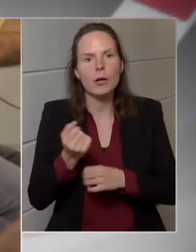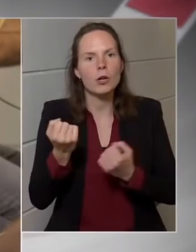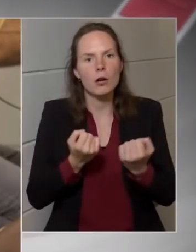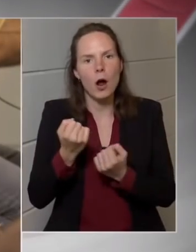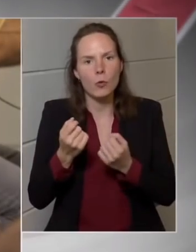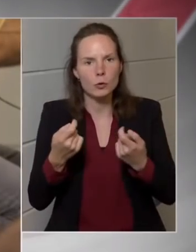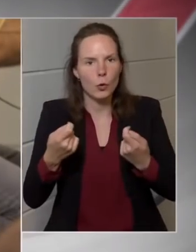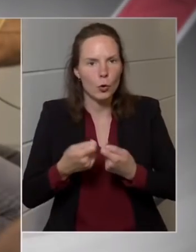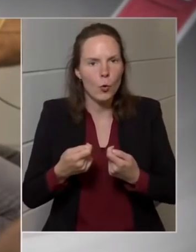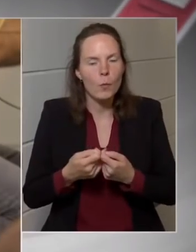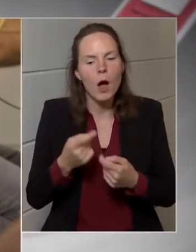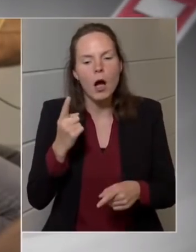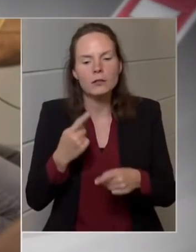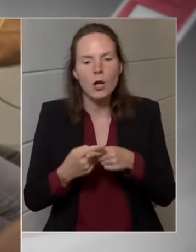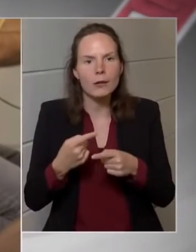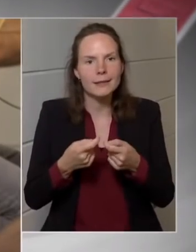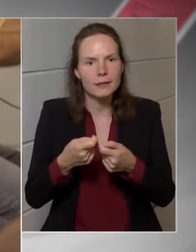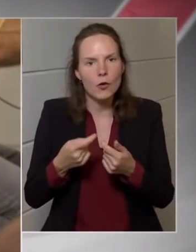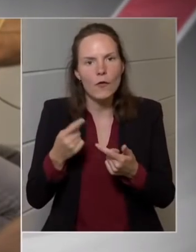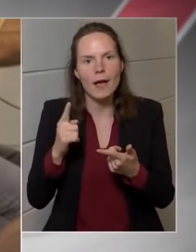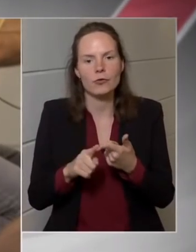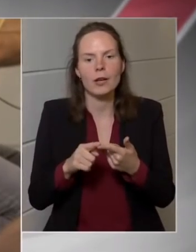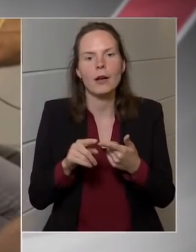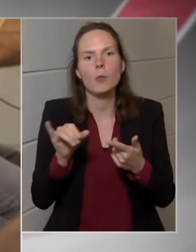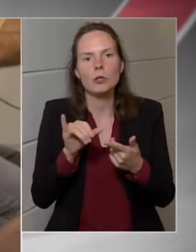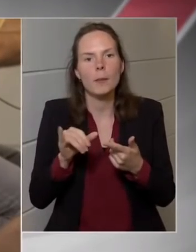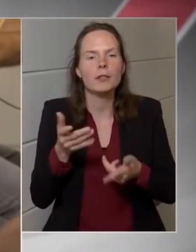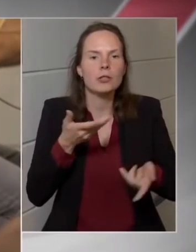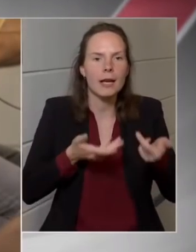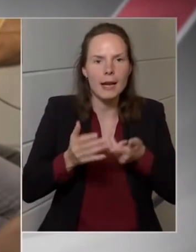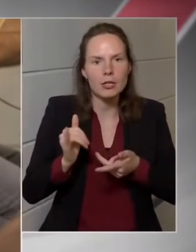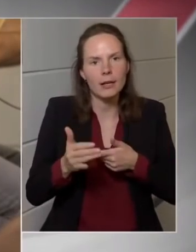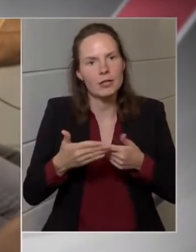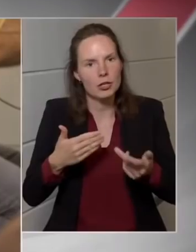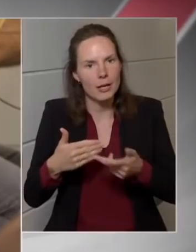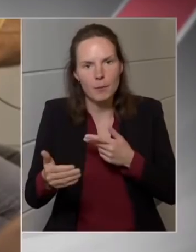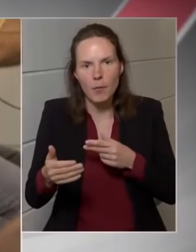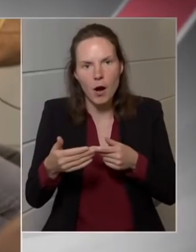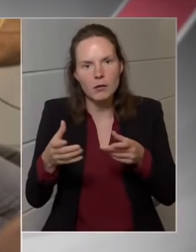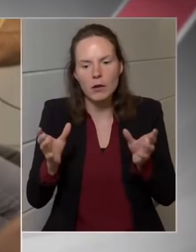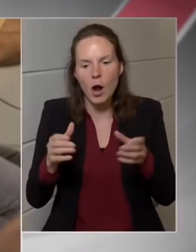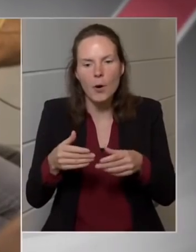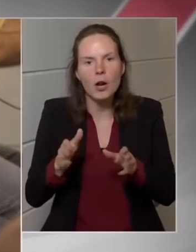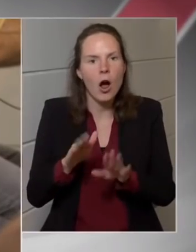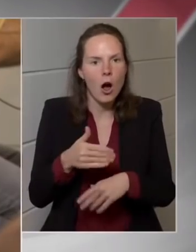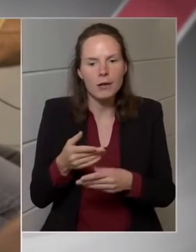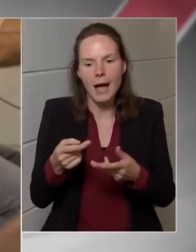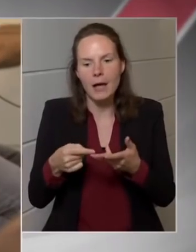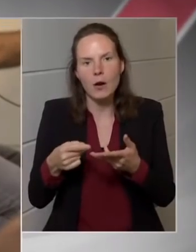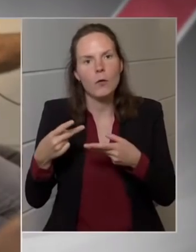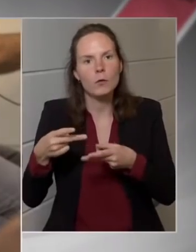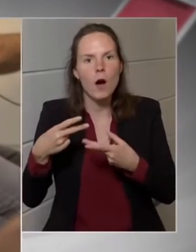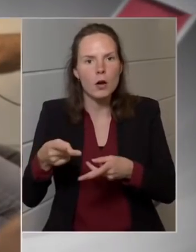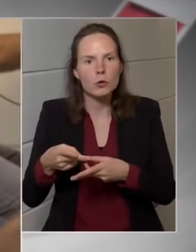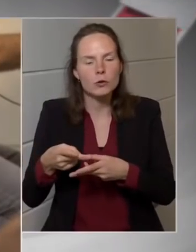Szövetség, a Budapesti Kereskedelmi és Iparkamara, és akár a fuvarozók ipartestülete is.